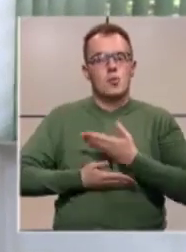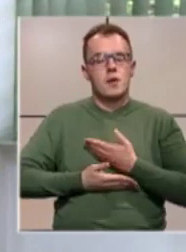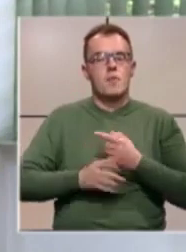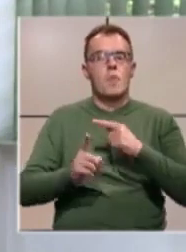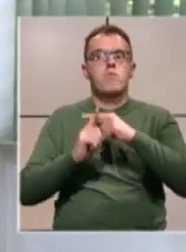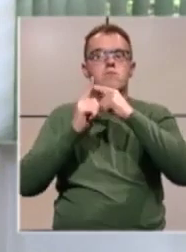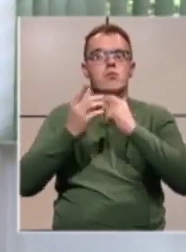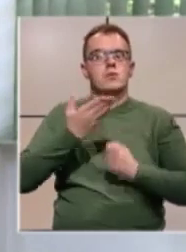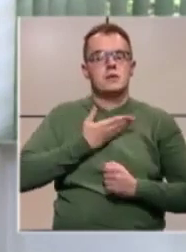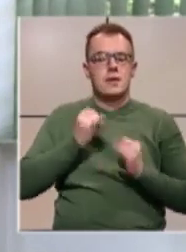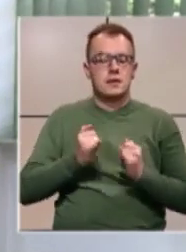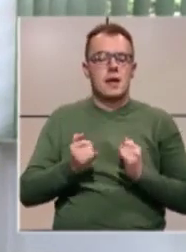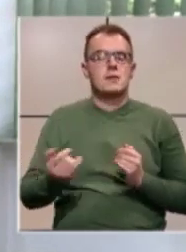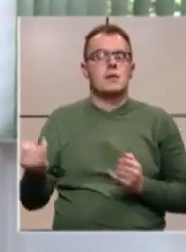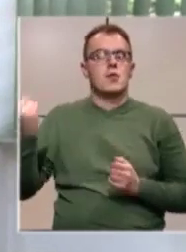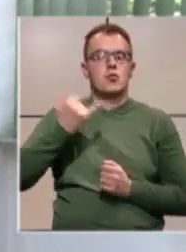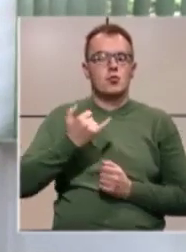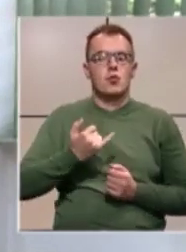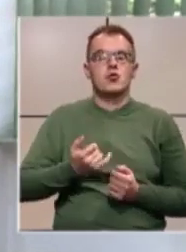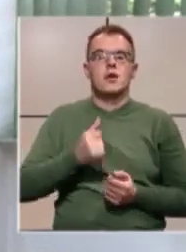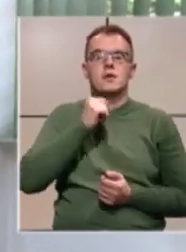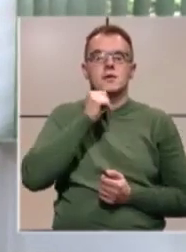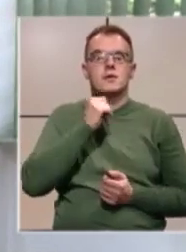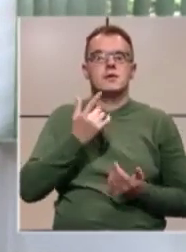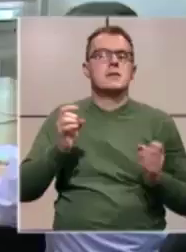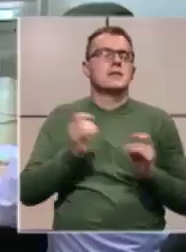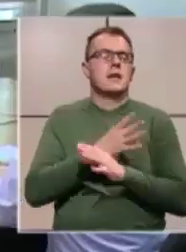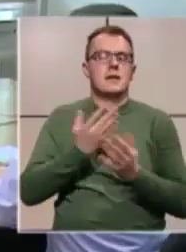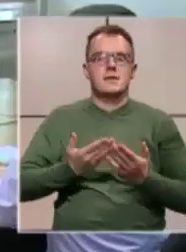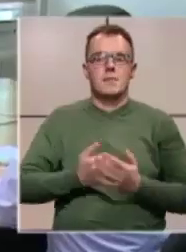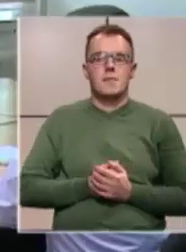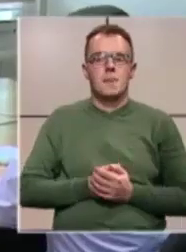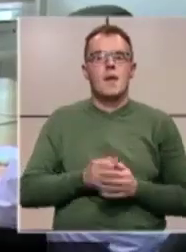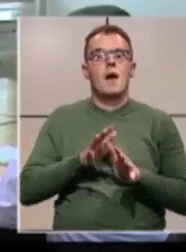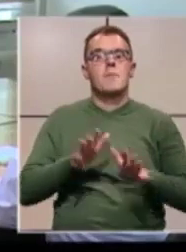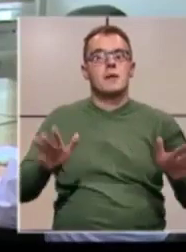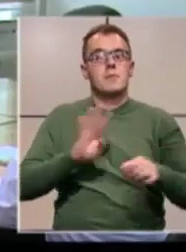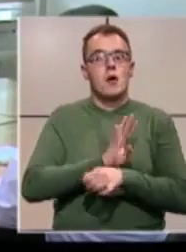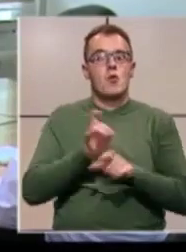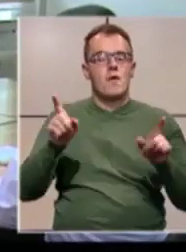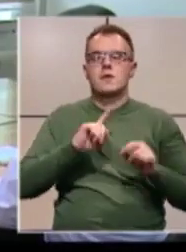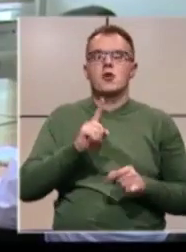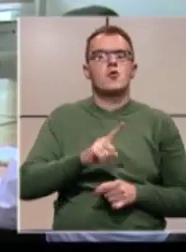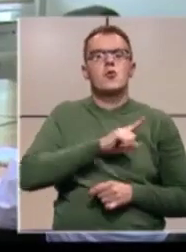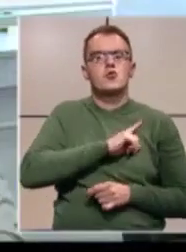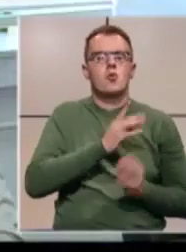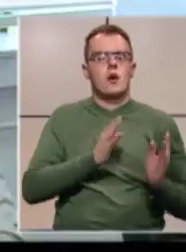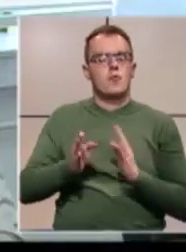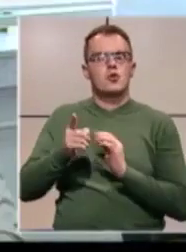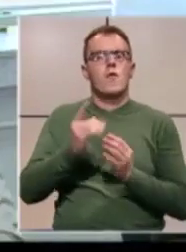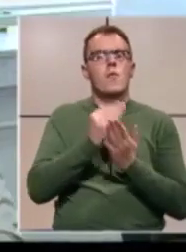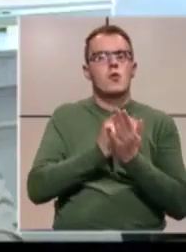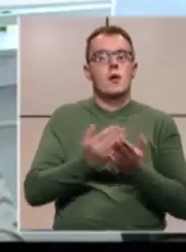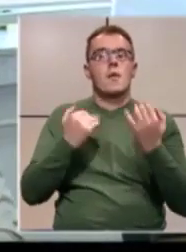posticaj. Danas sam došla da ga potpišem i sretna sam. Pandemija koronavirusa nije ugrozila provođenje ovog programa.